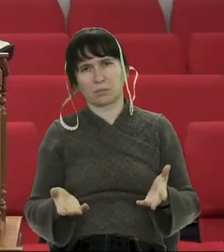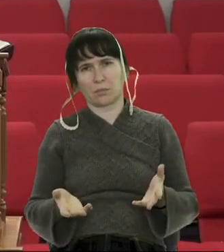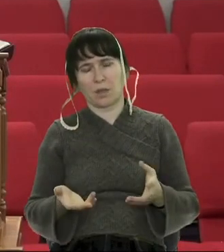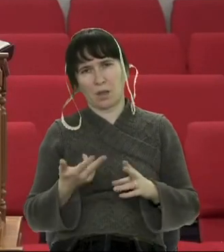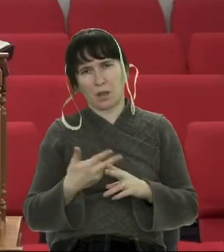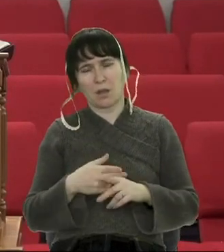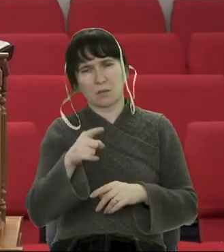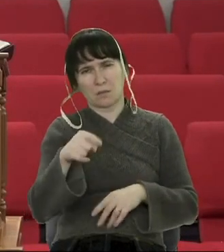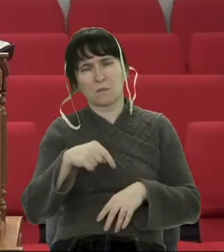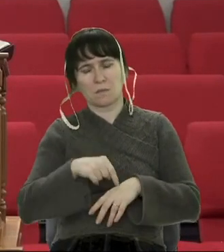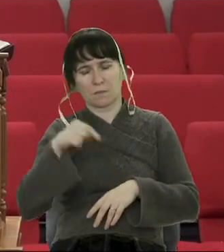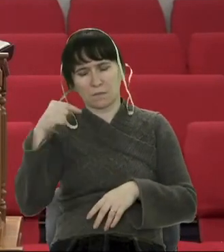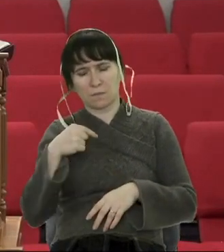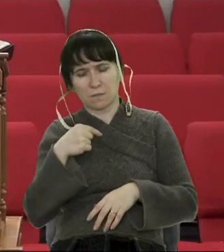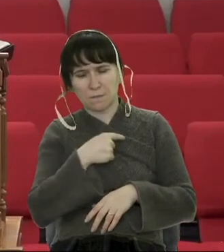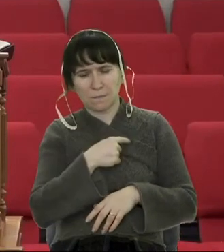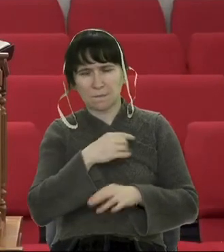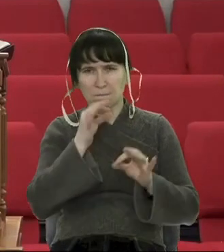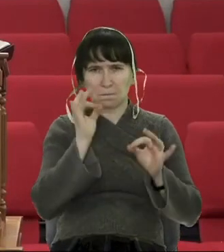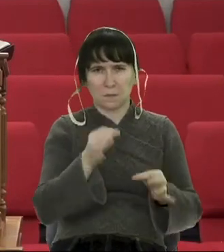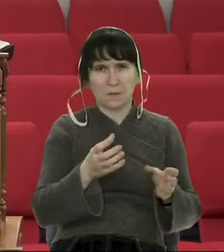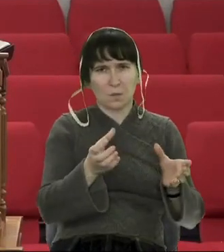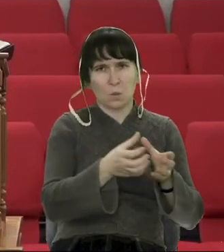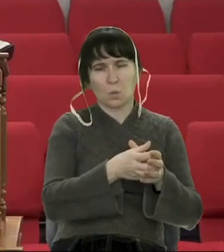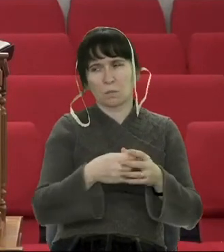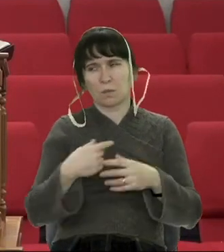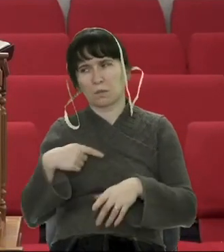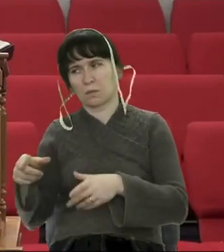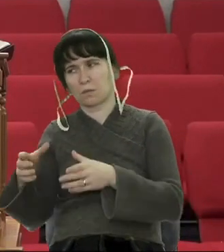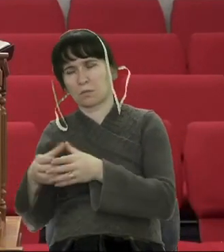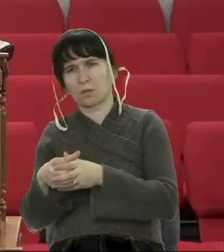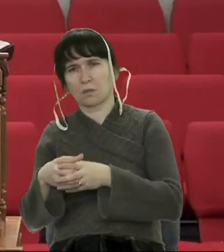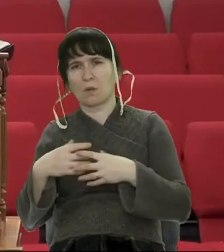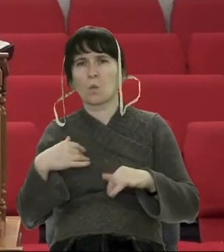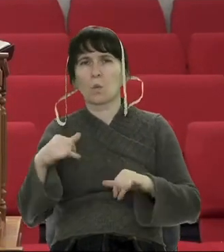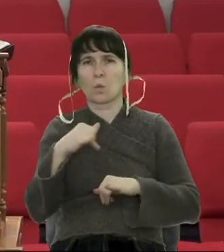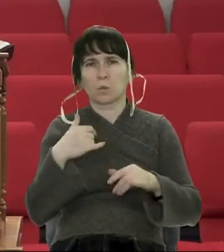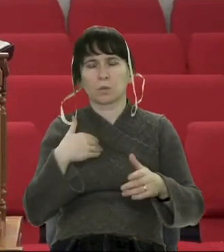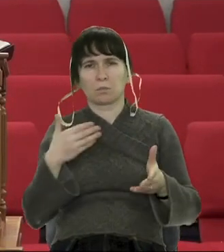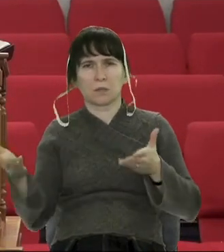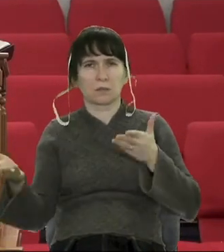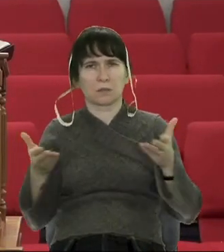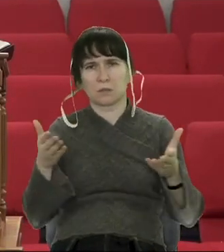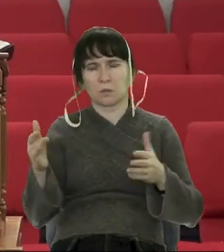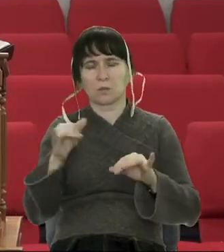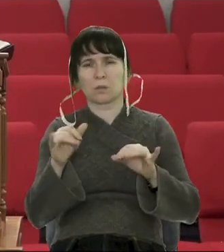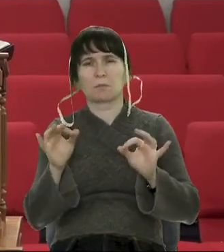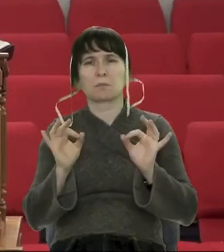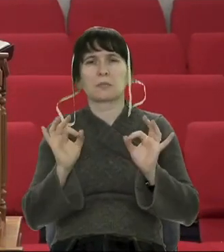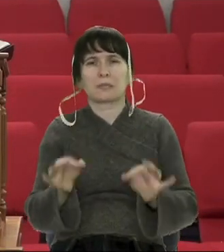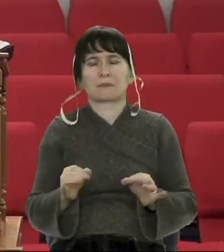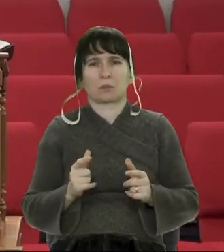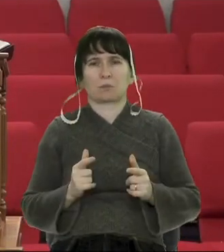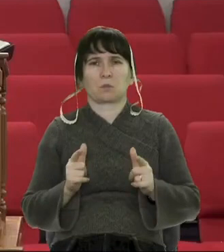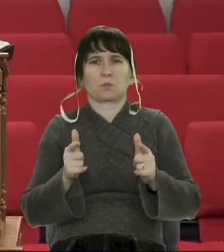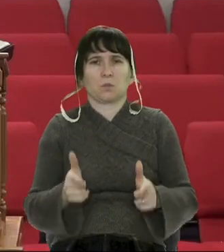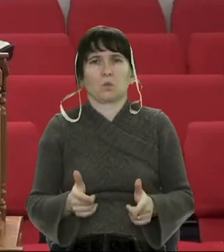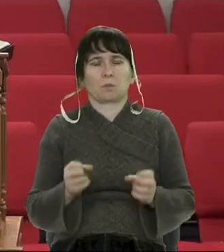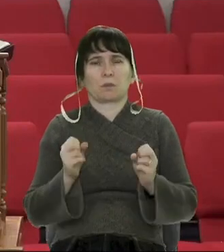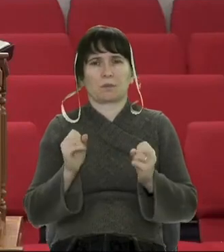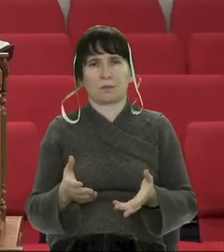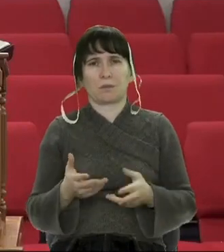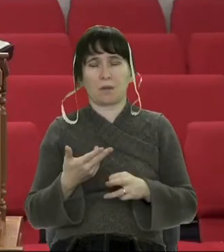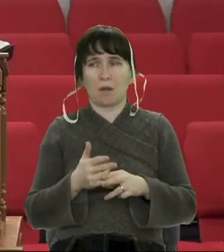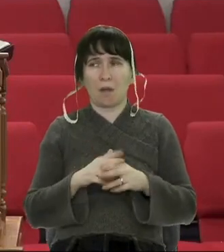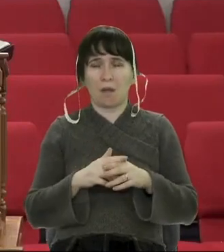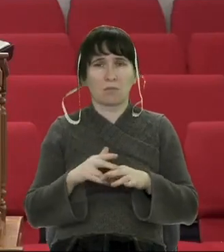а мати оце таке розпізнання від Духа Божого, що я там не повинен бути, я не повинен чинити вироломно. Є речі, які